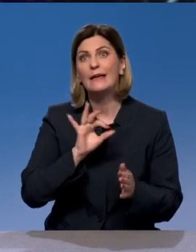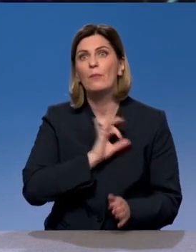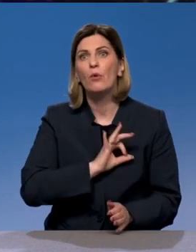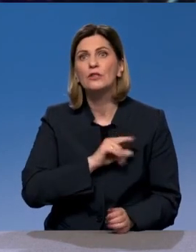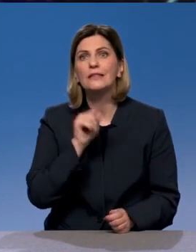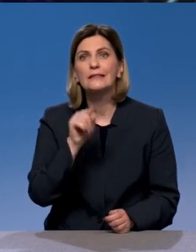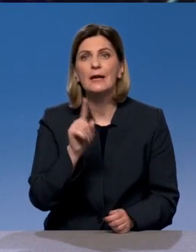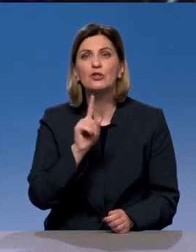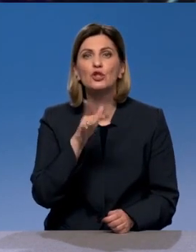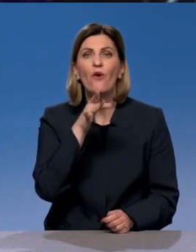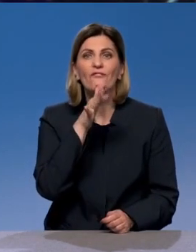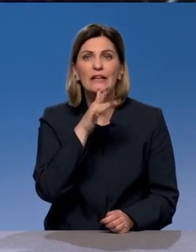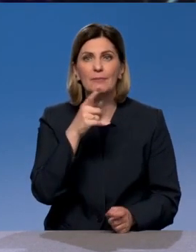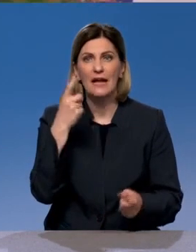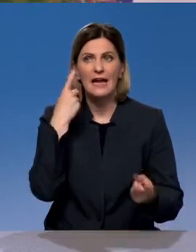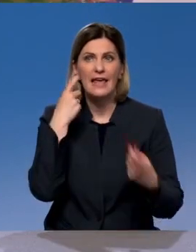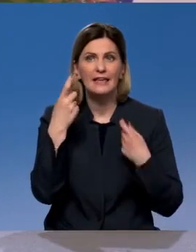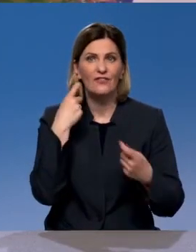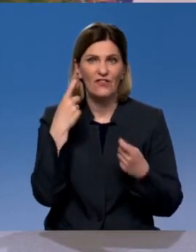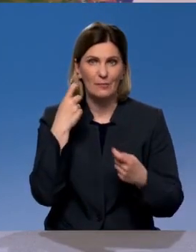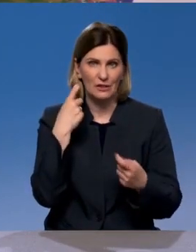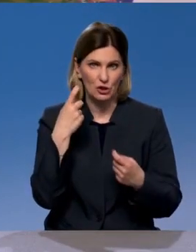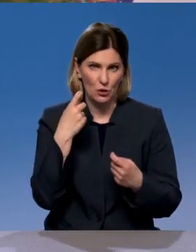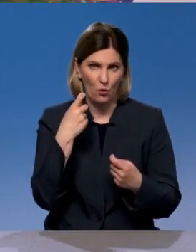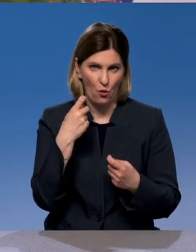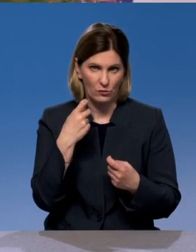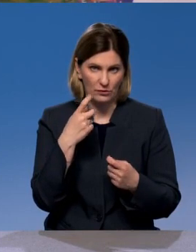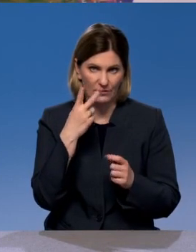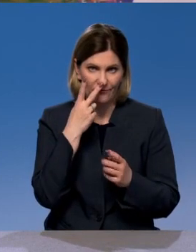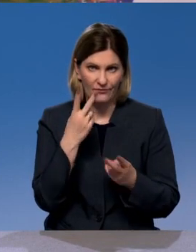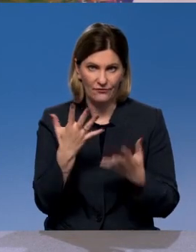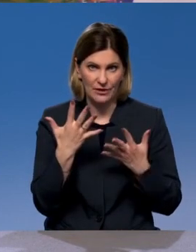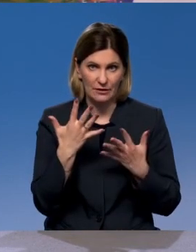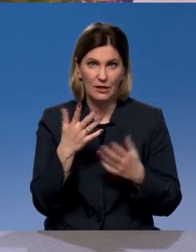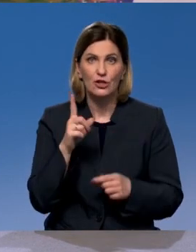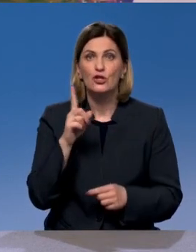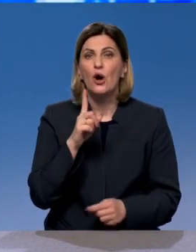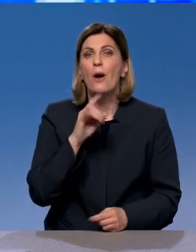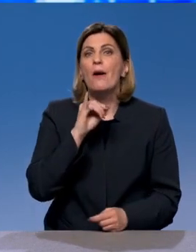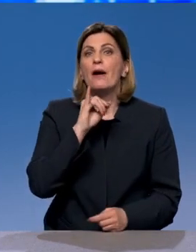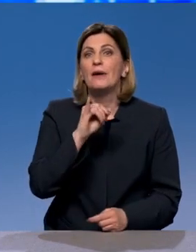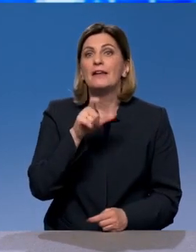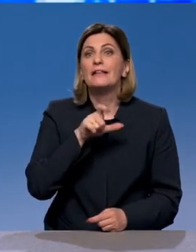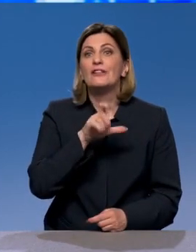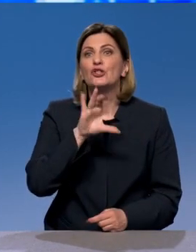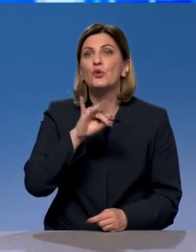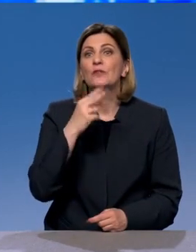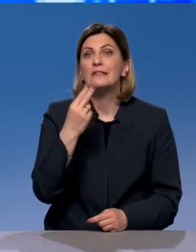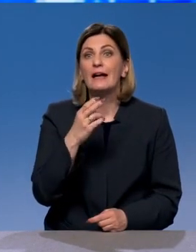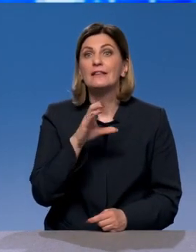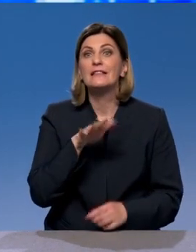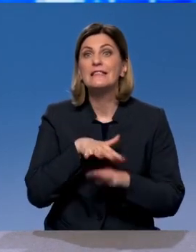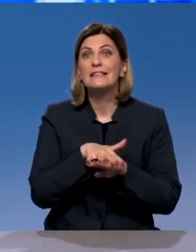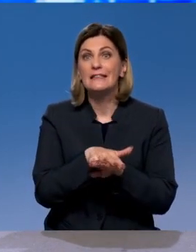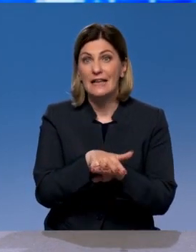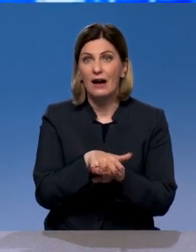время информационной прозрачности. Даже разогнать ролик про плохую дорогу в социальных сетях, и то часто это имеет эффект. А кого это